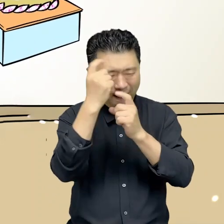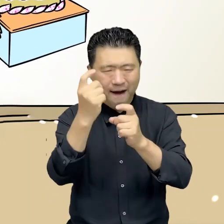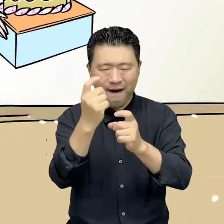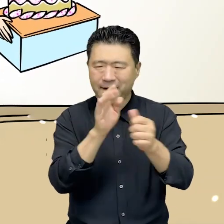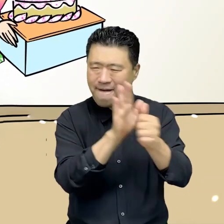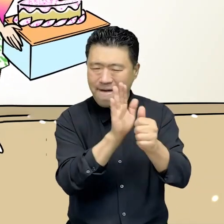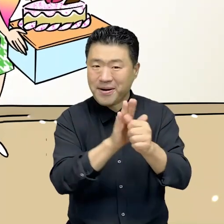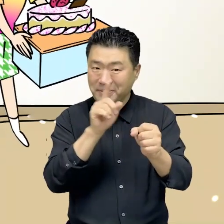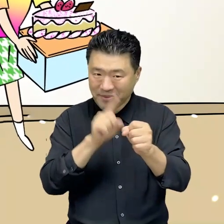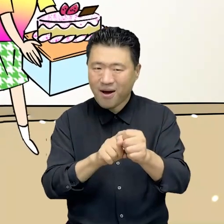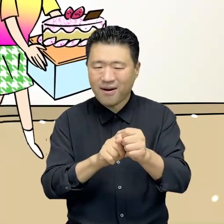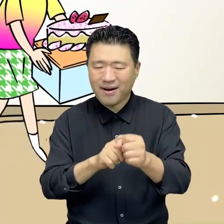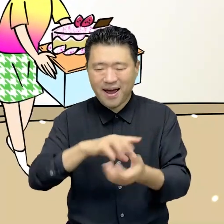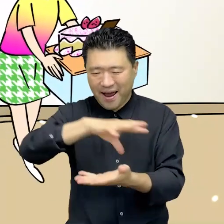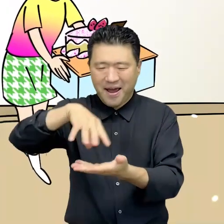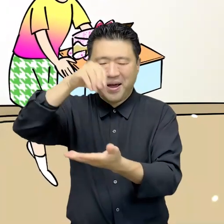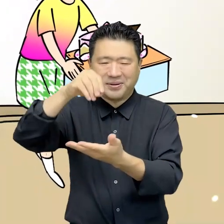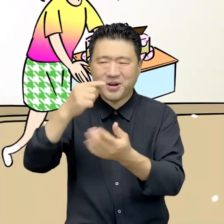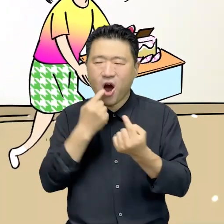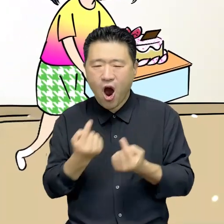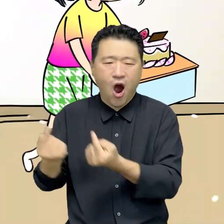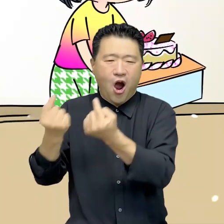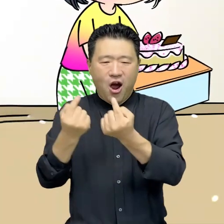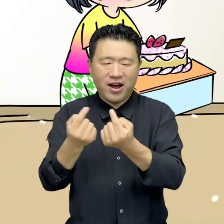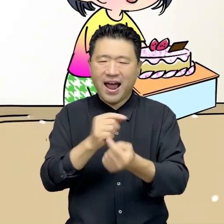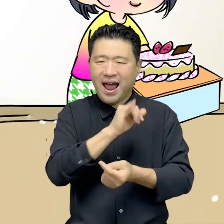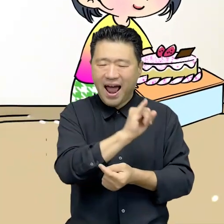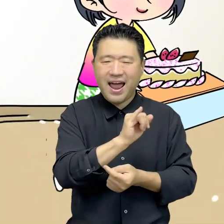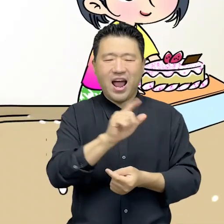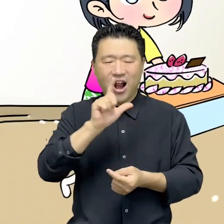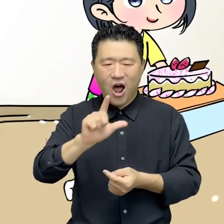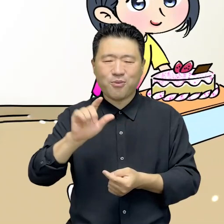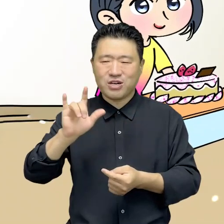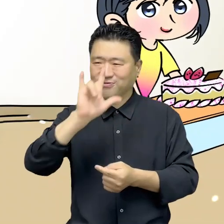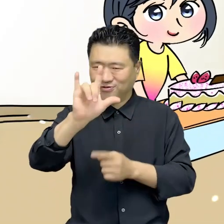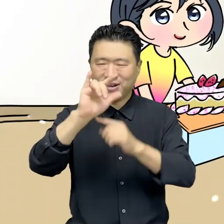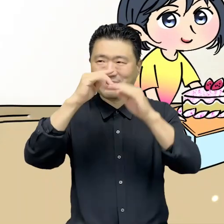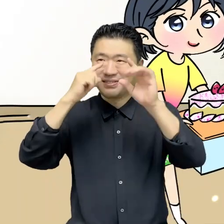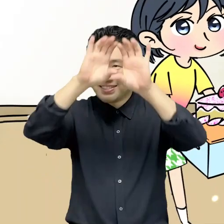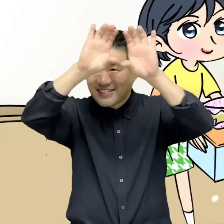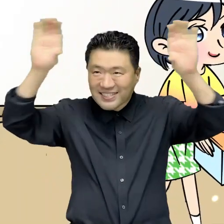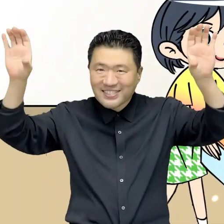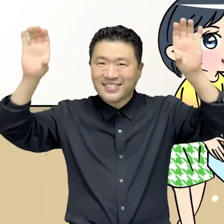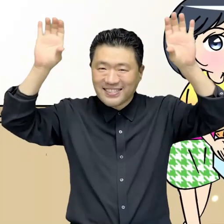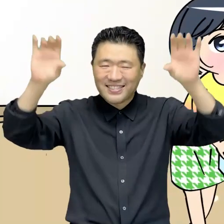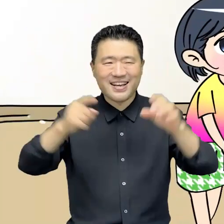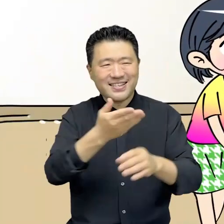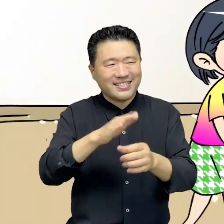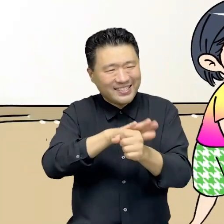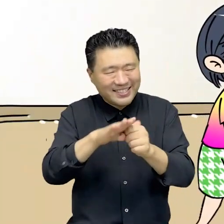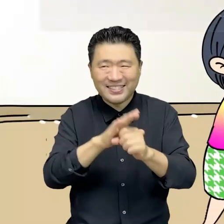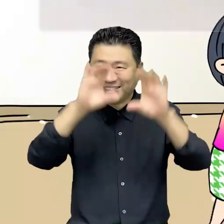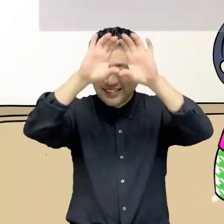결혼기념일을 챙기고자 케이크와 I love you라고 적힌 벽보도 준비한다.